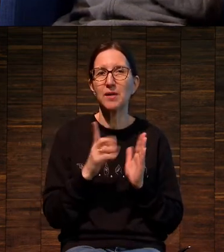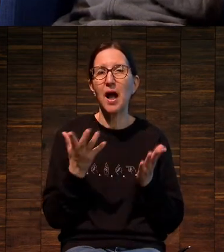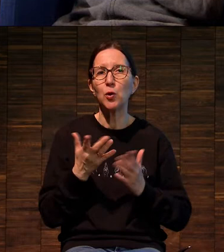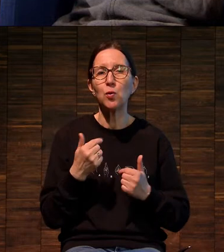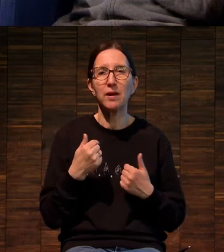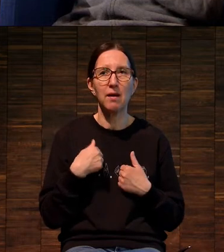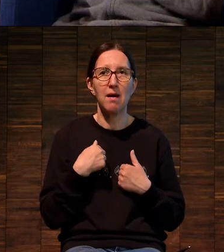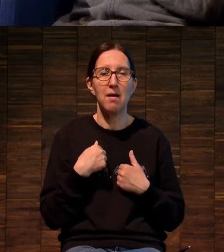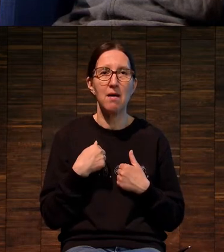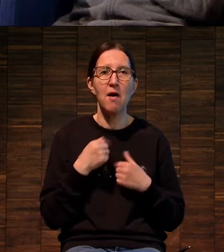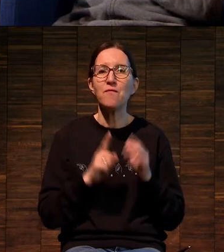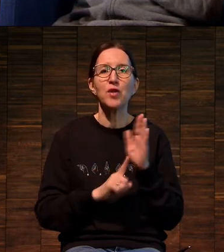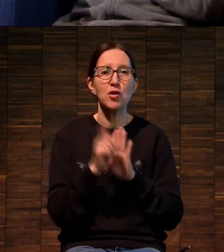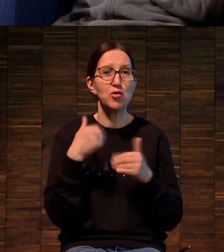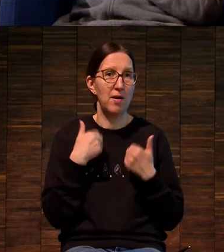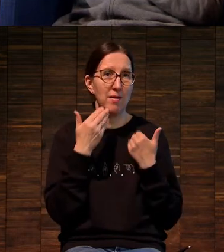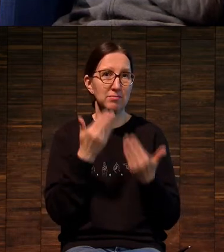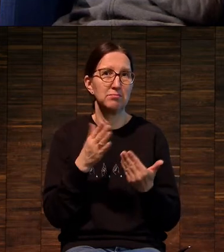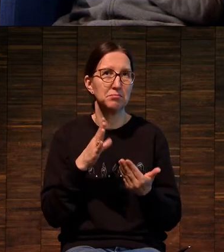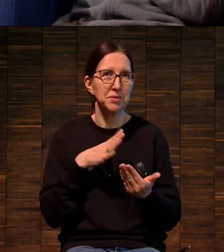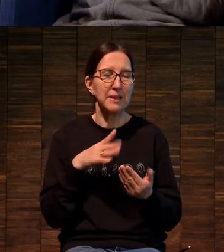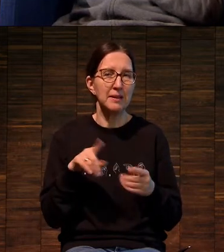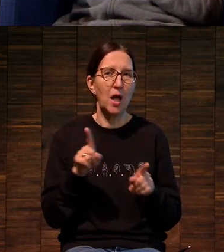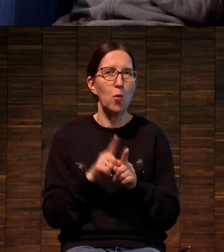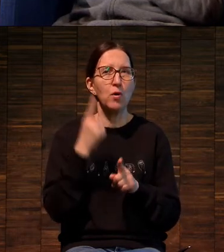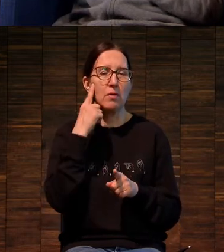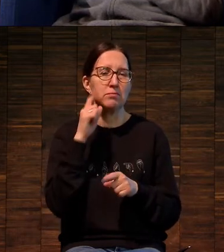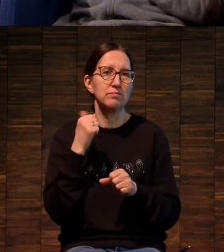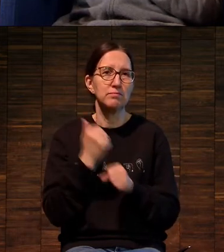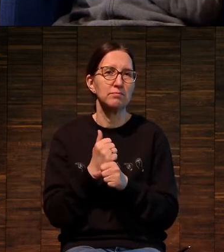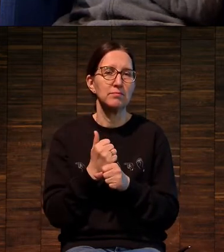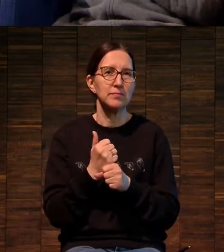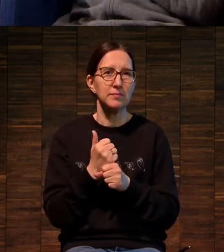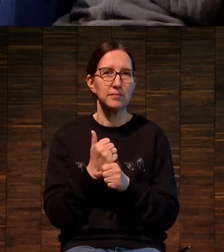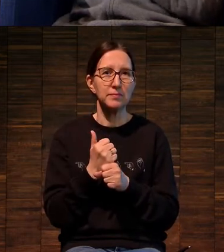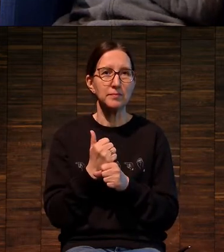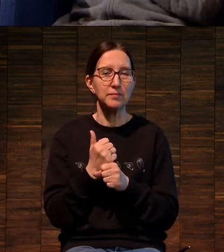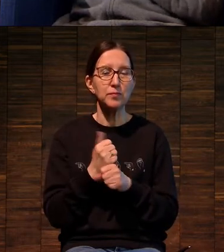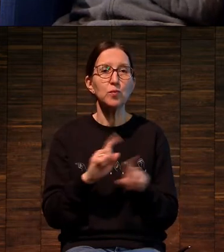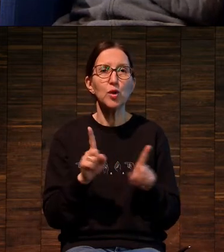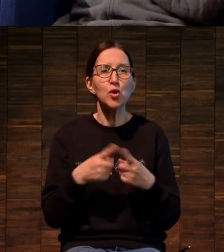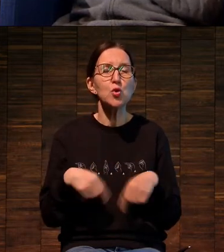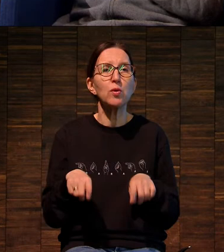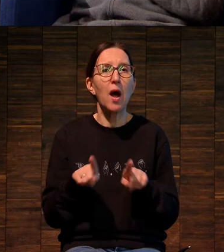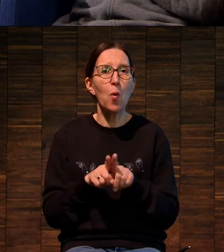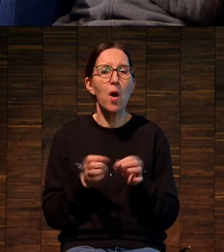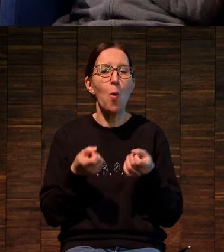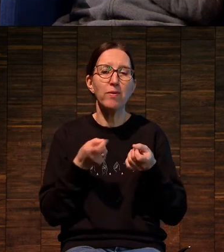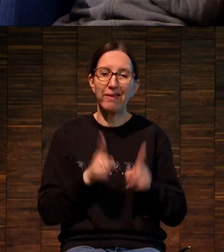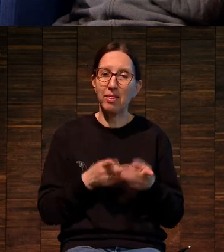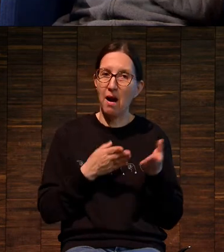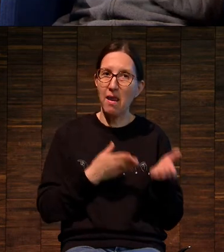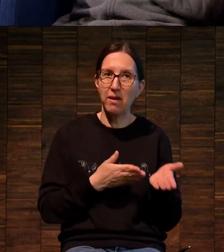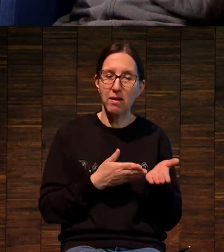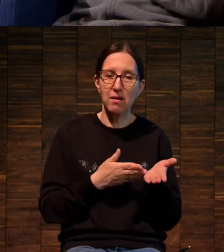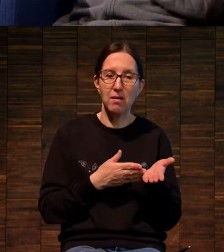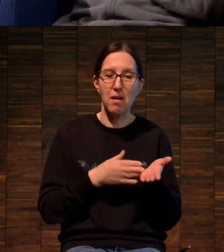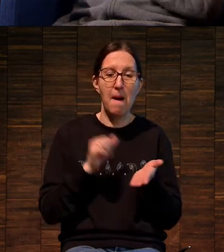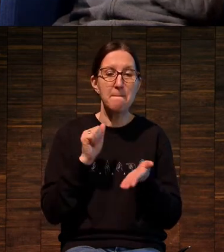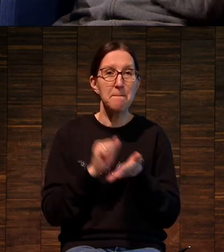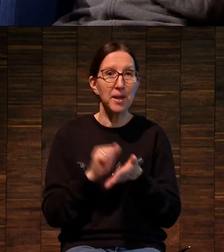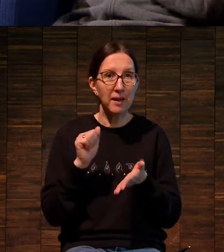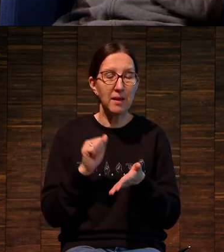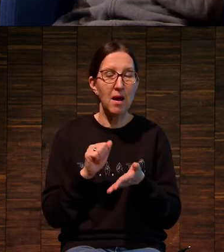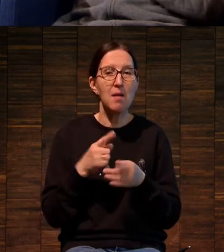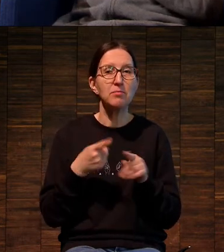поставил в самом начале вот этого таком теоретического блока. Что такое оригинальный принт, но в